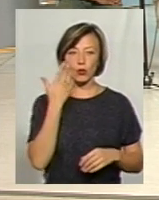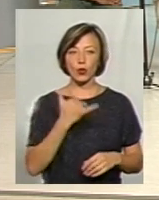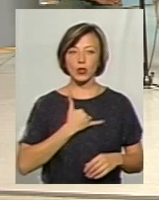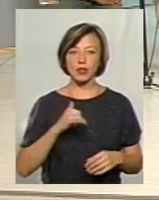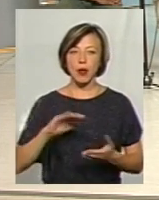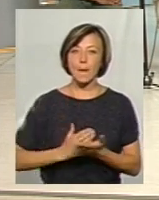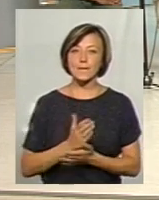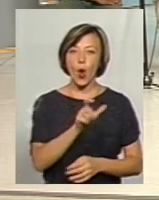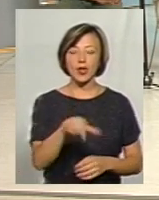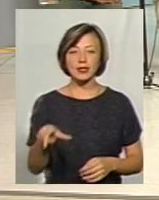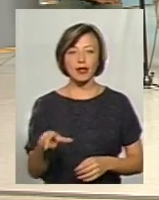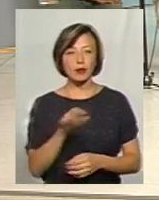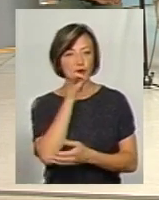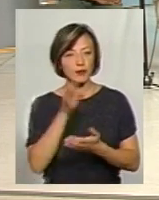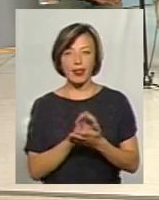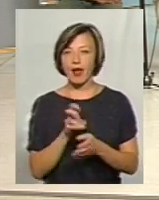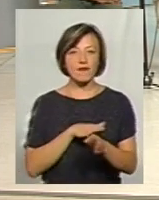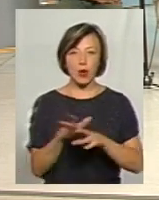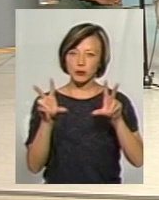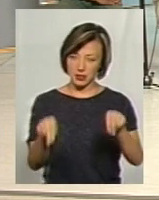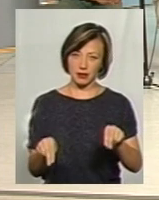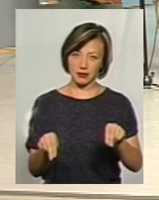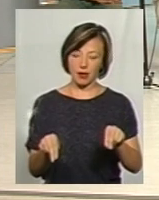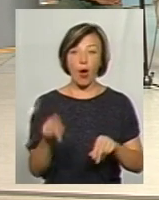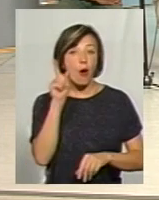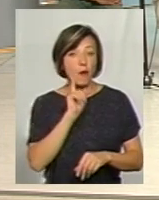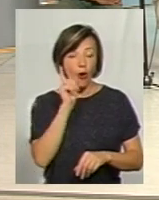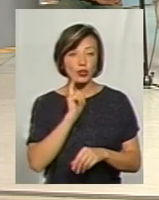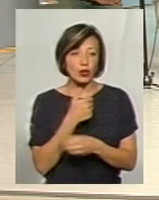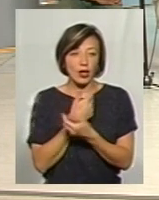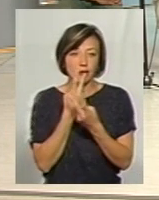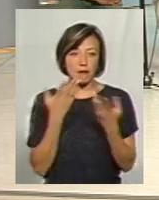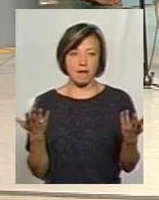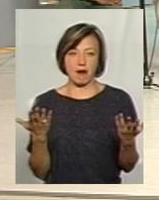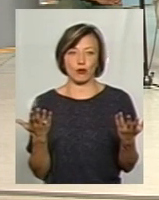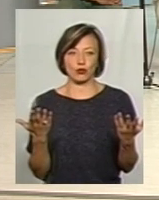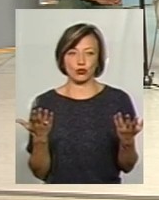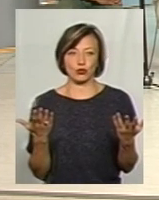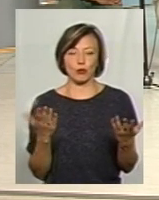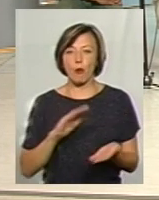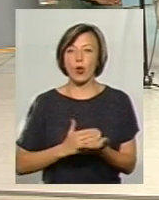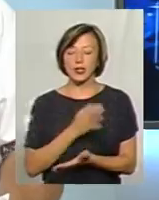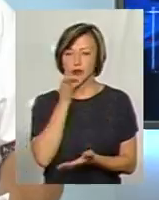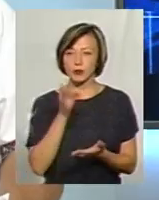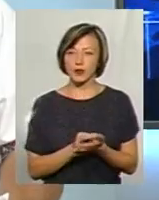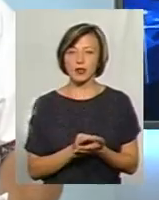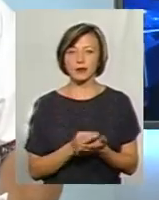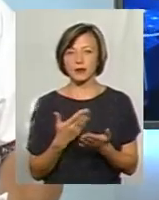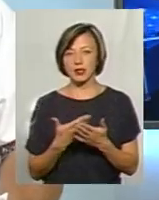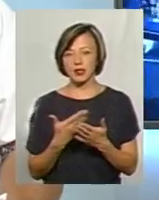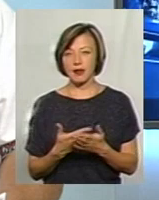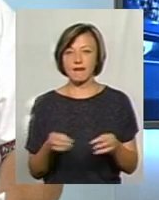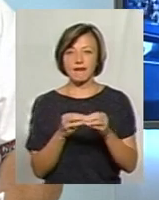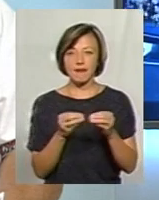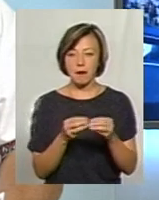відповідальність за невиконані обіцянки? Хоча політично, бо поки що так, я не бачу навіть по суті політичної відповідальності знову брати одні ті